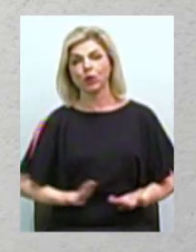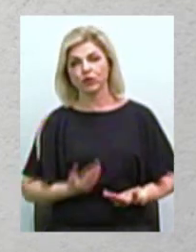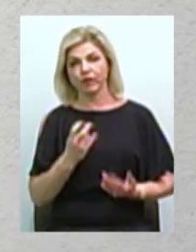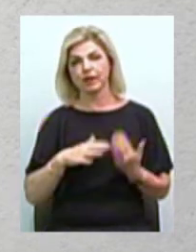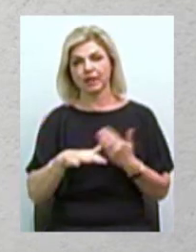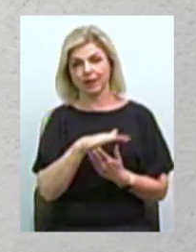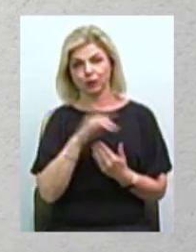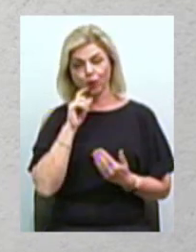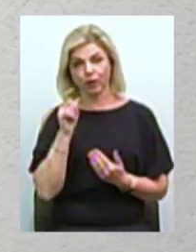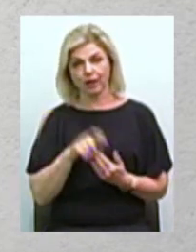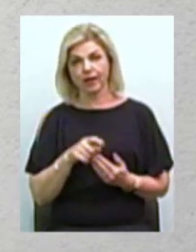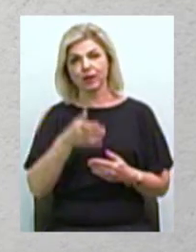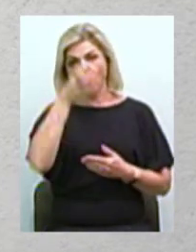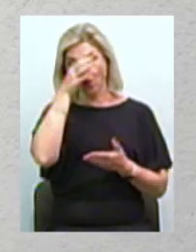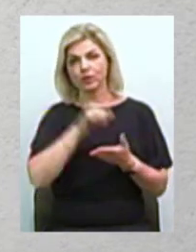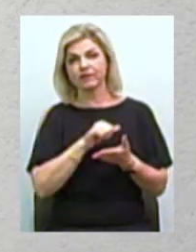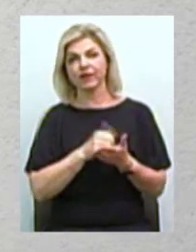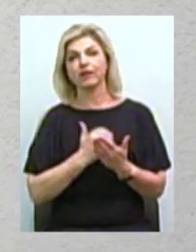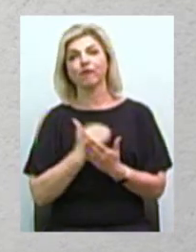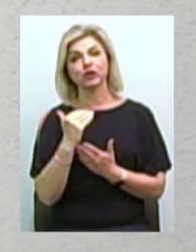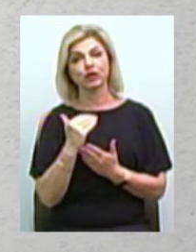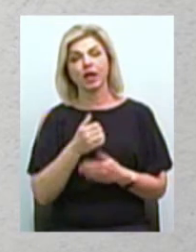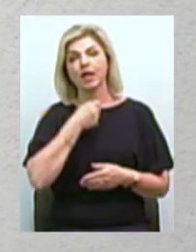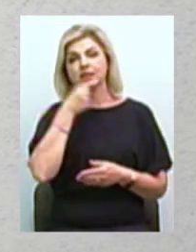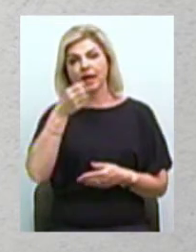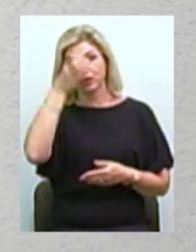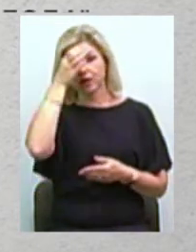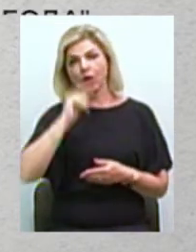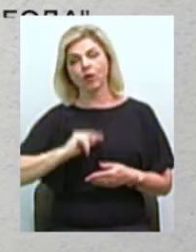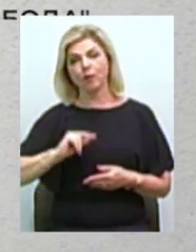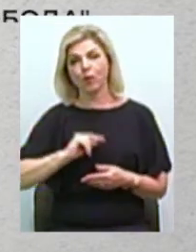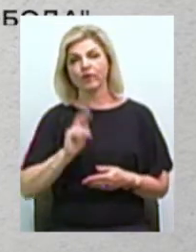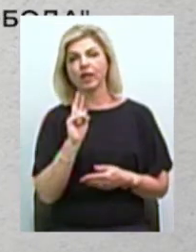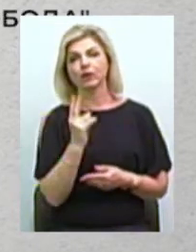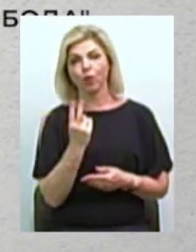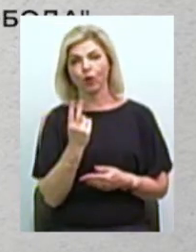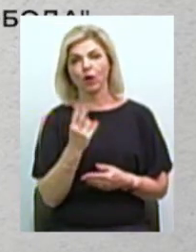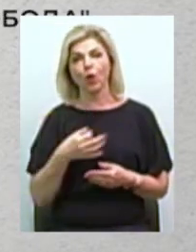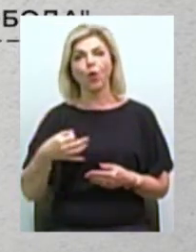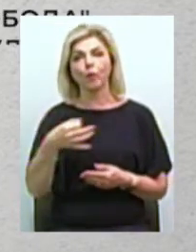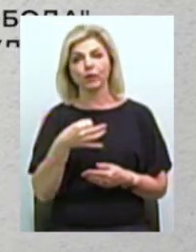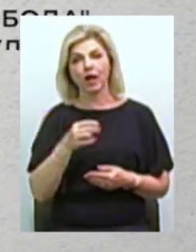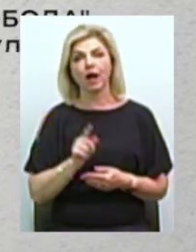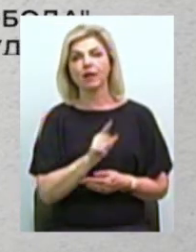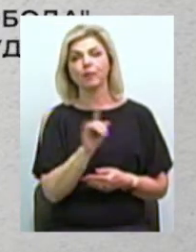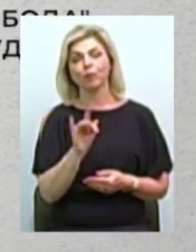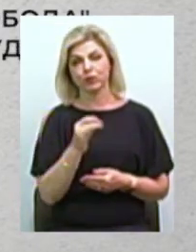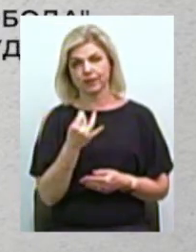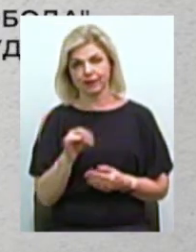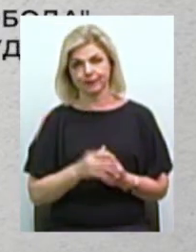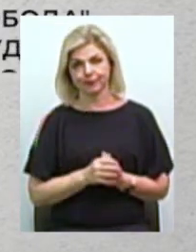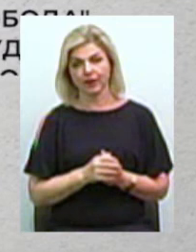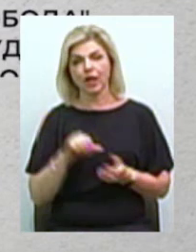території України Освіта вища Старший науковий співробітник Миколаївського обласного краєзнавчого музею